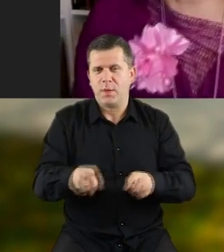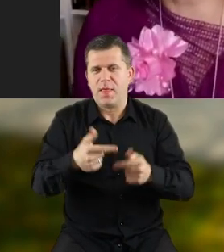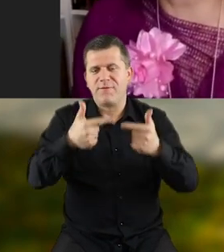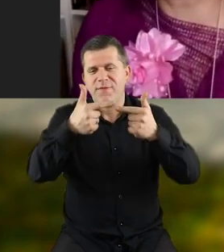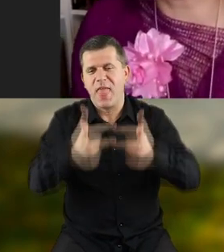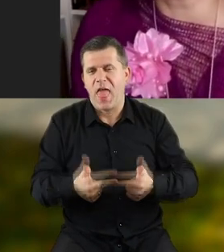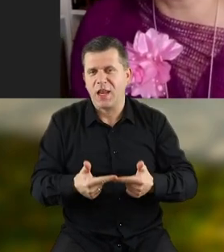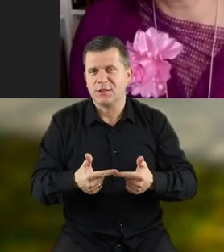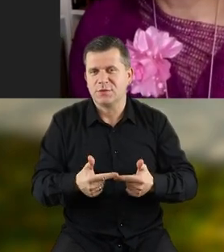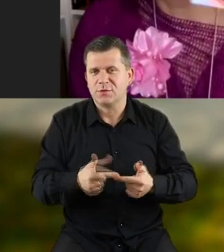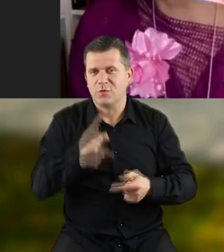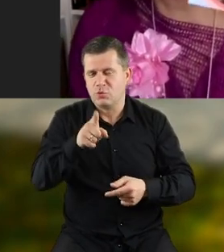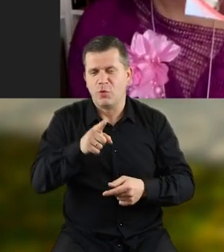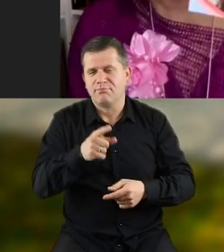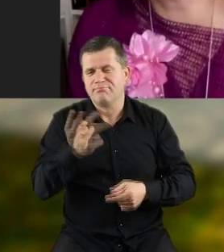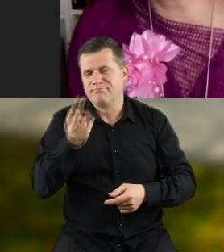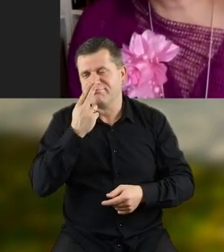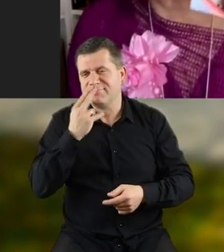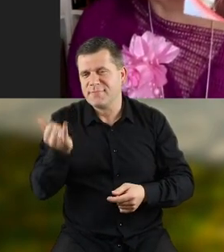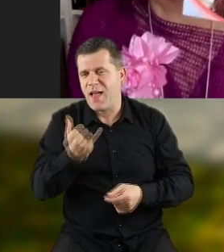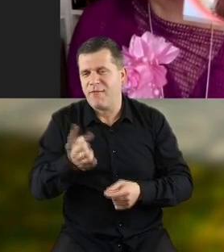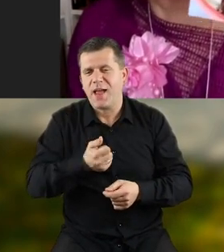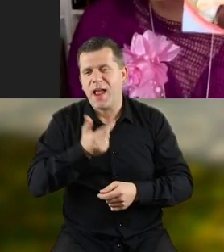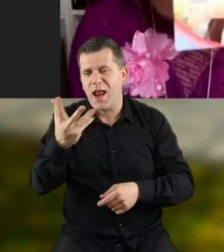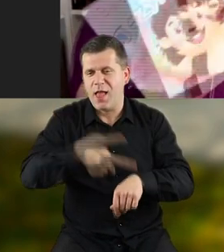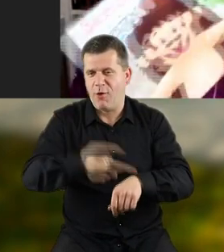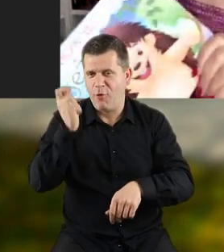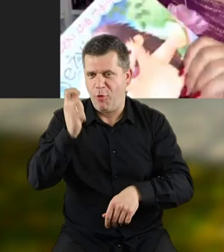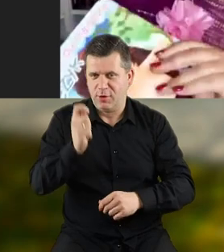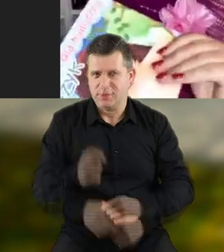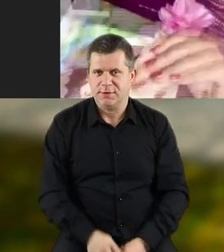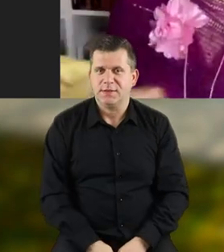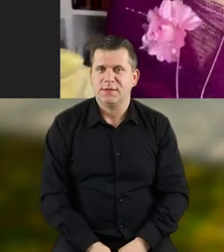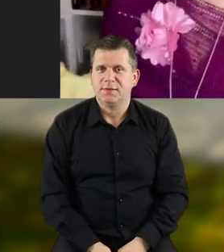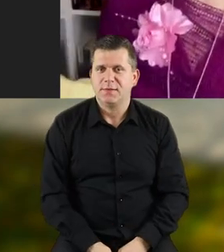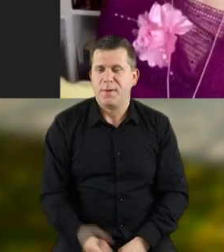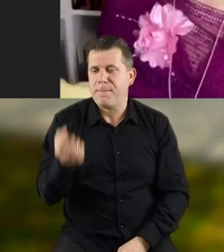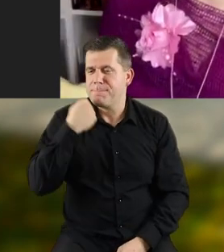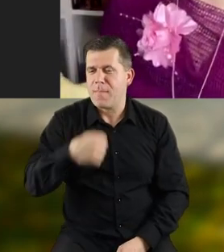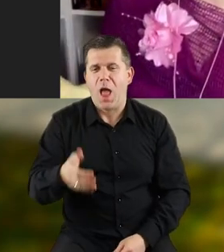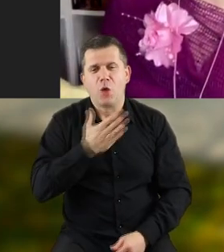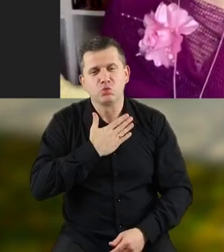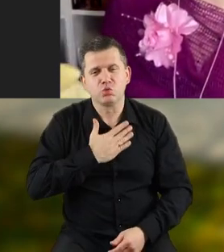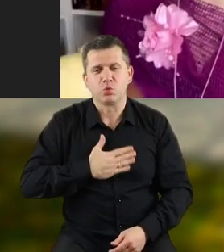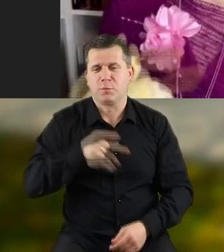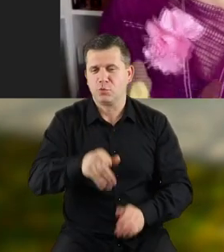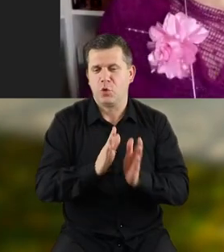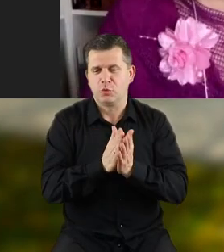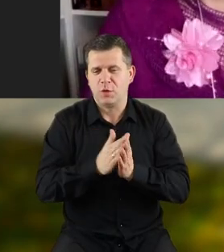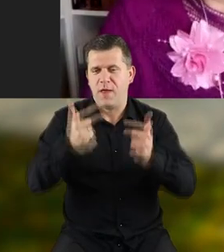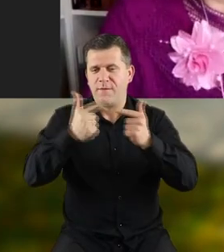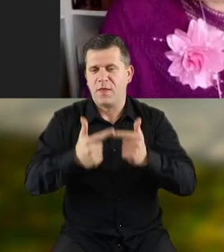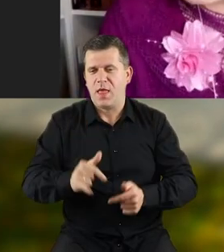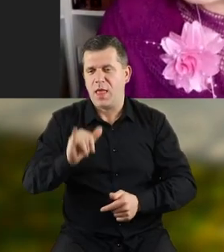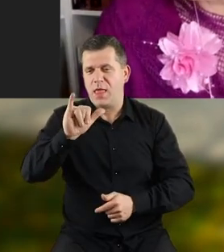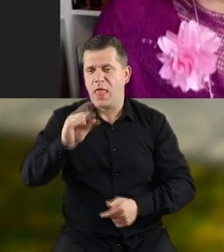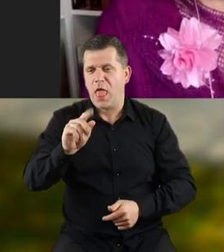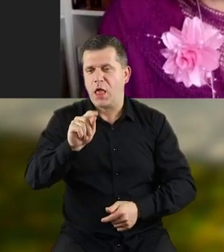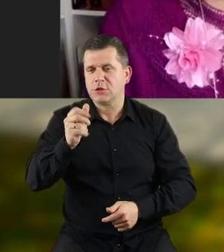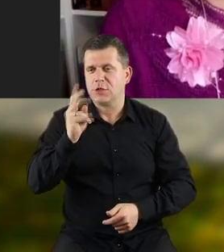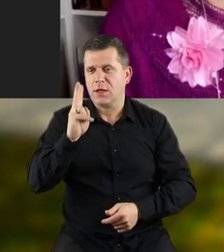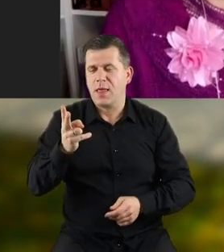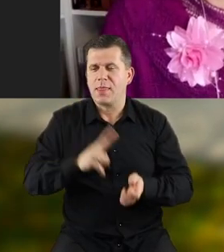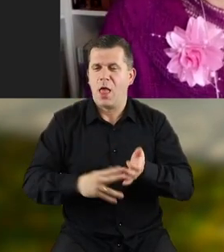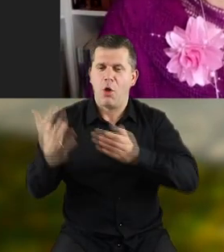słuchajcie, z wierszykami, to zazwyczaj pisałam w kilka godzin i bardzo lubię tę książeczkę z wierszykiem Jerzyk,